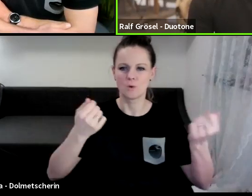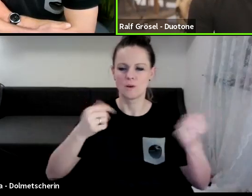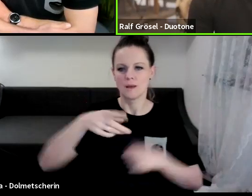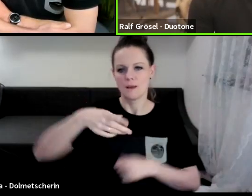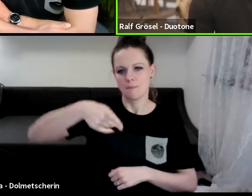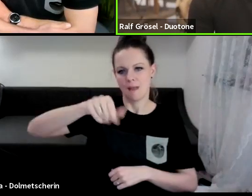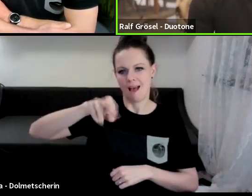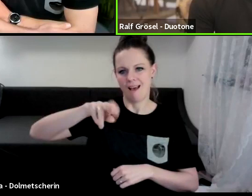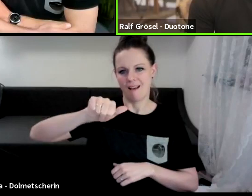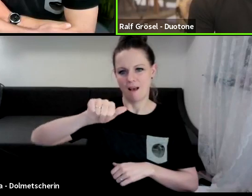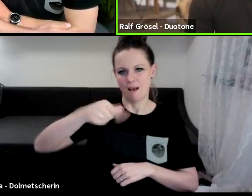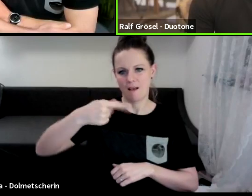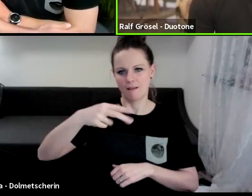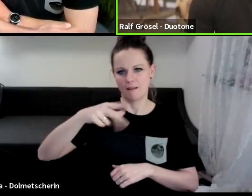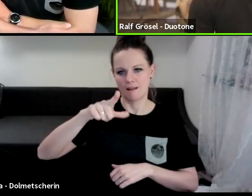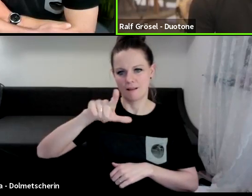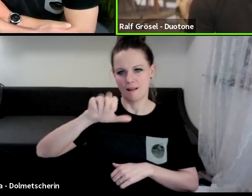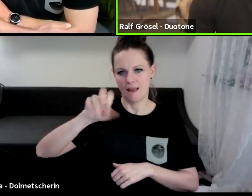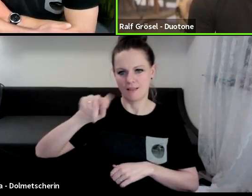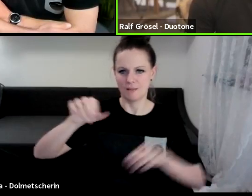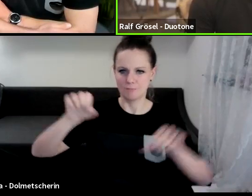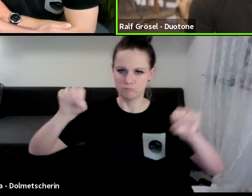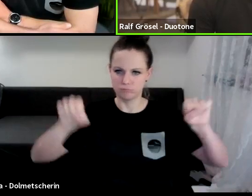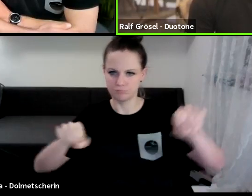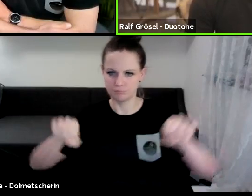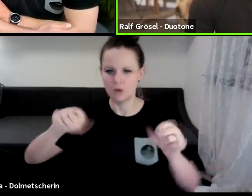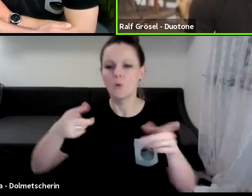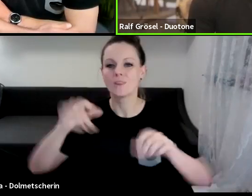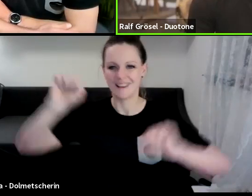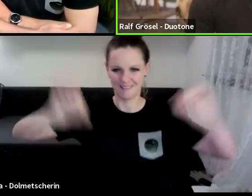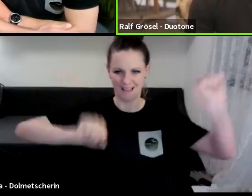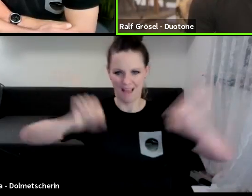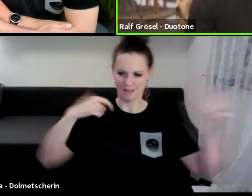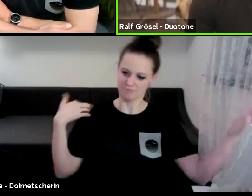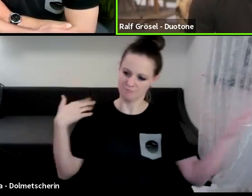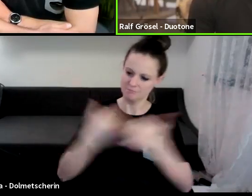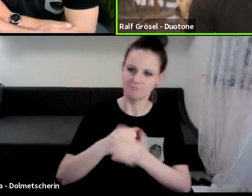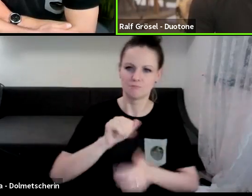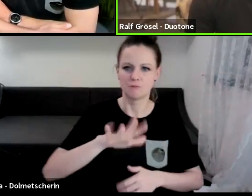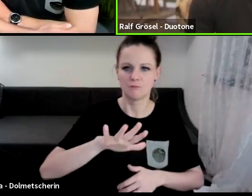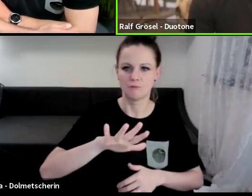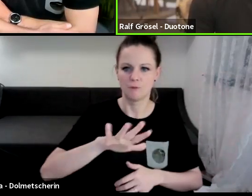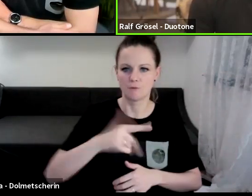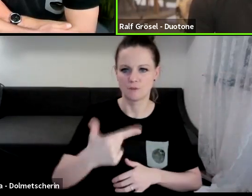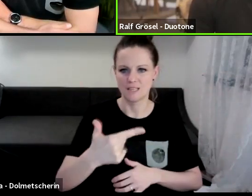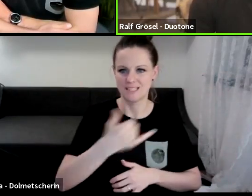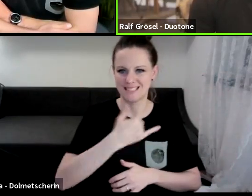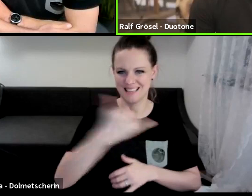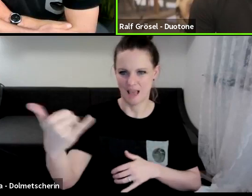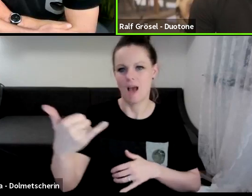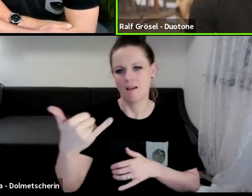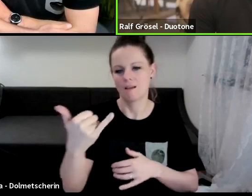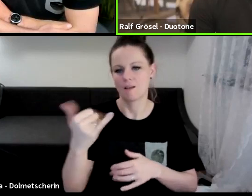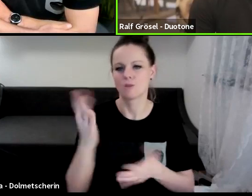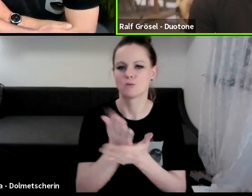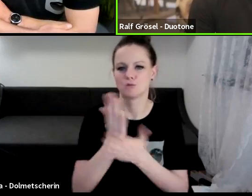der Schlüssel gewesen oder der Kleber quasi in den letzten 25 Jahren eigentlich, in denen ich heute in diesem Business unterwegs bin.